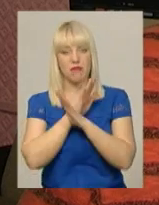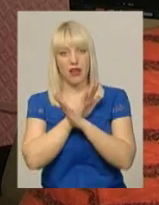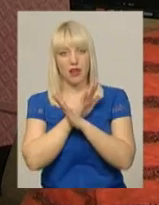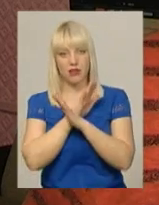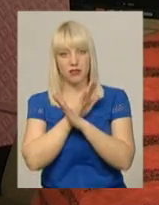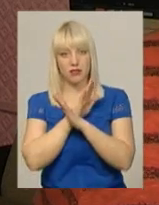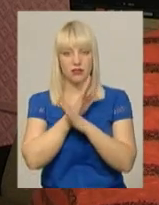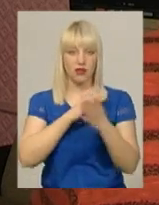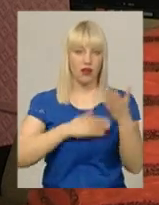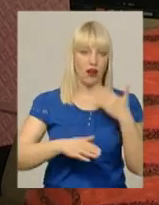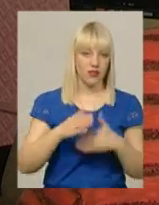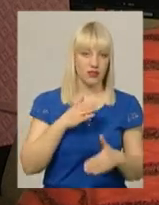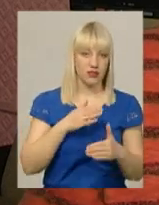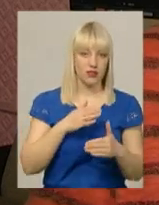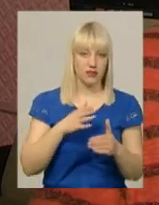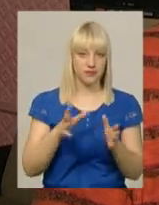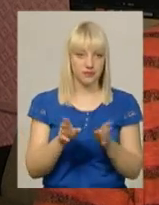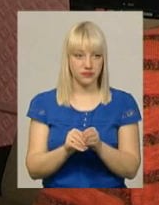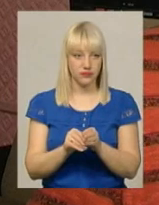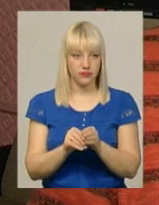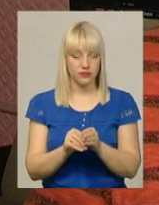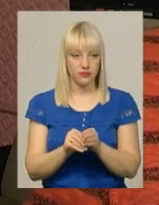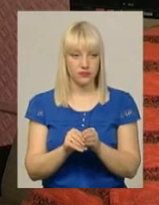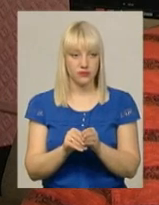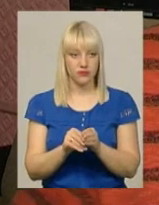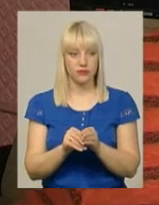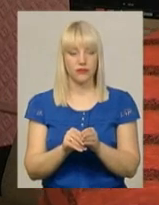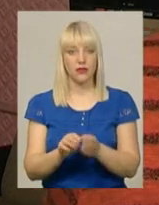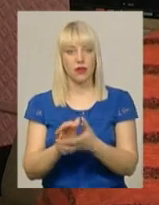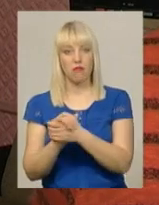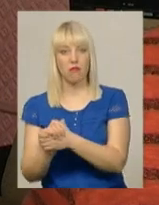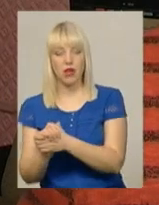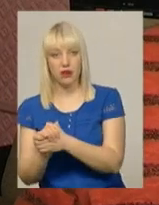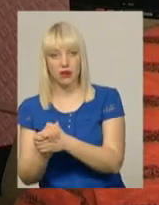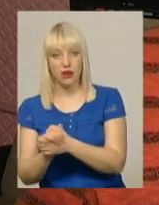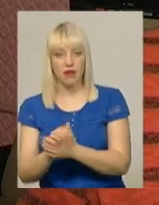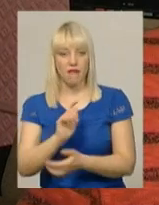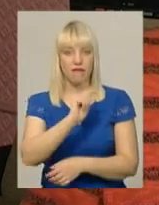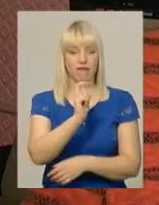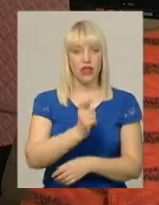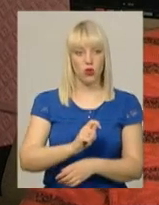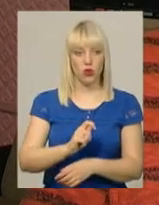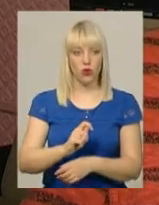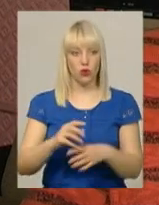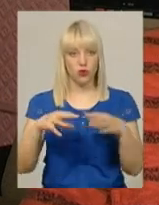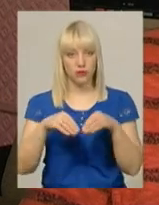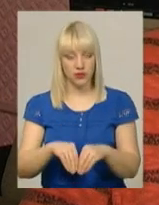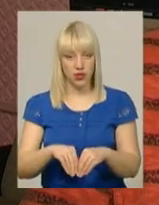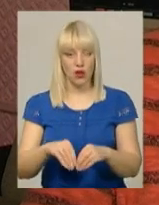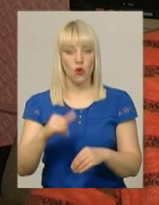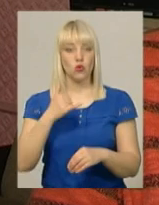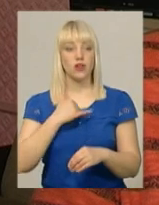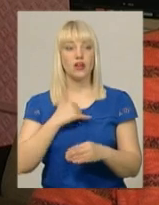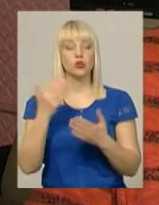радість, мир, війну. В нашому фільмі ми